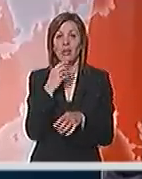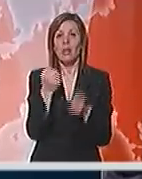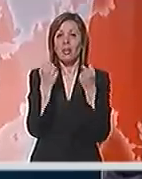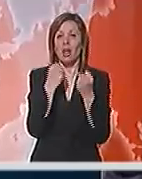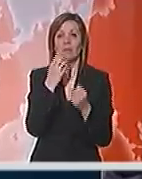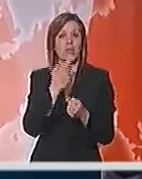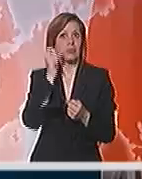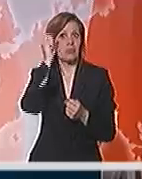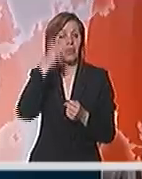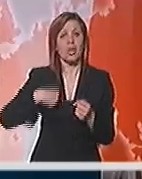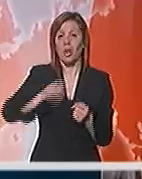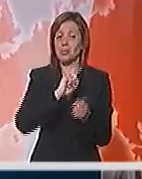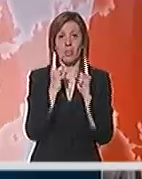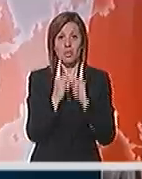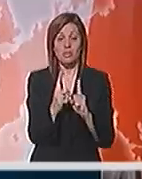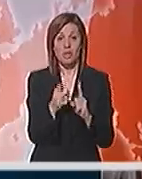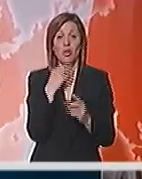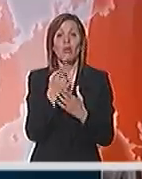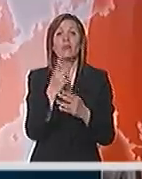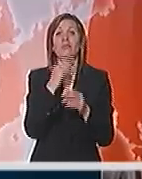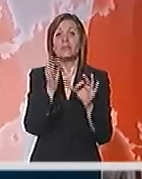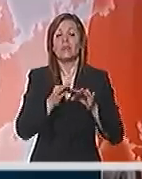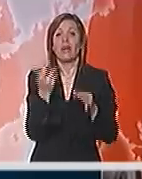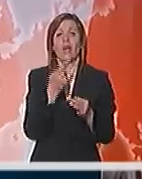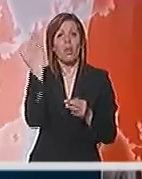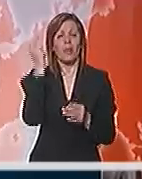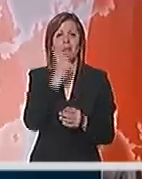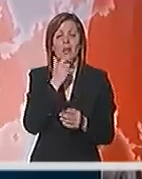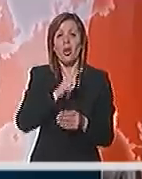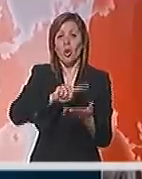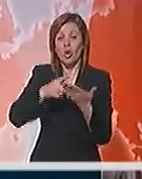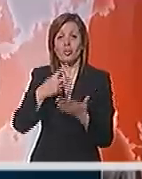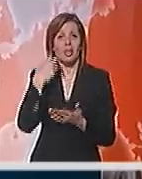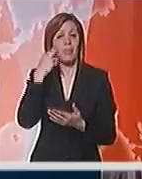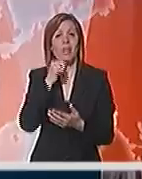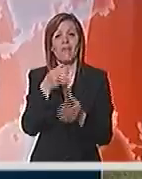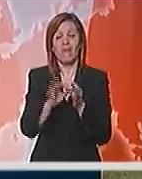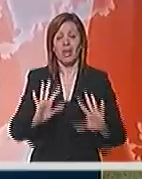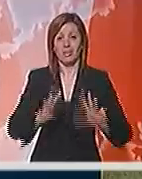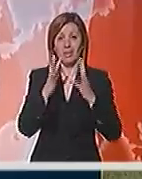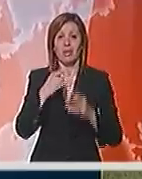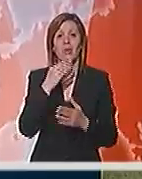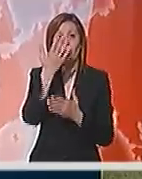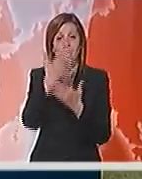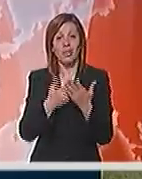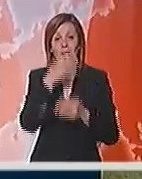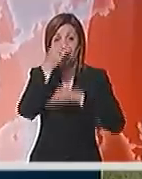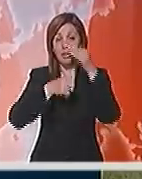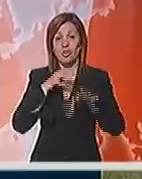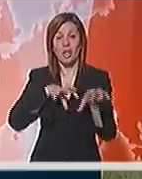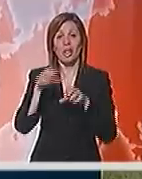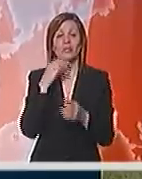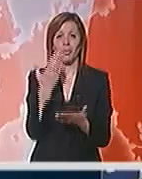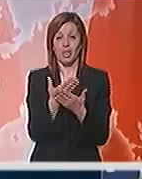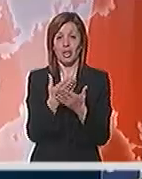klasne svesti, kod nas ne posoji, jer se uvek slavio na paganski način, uz roštinj i logorske vatre, ocenju analitičari radničkih